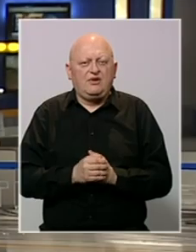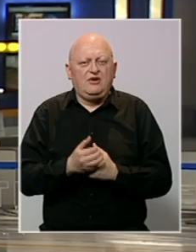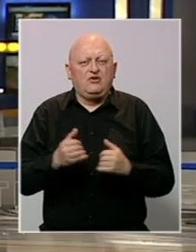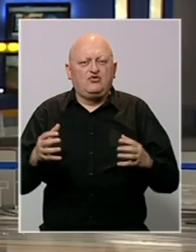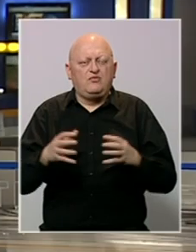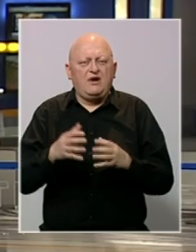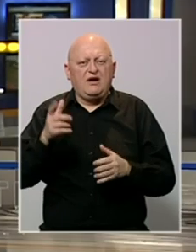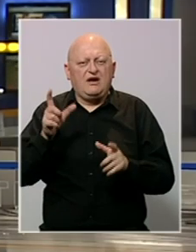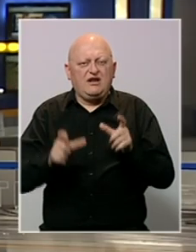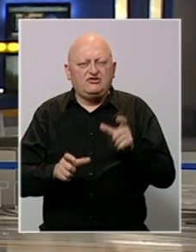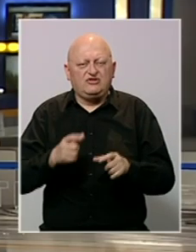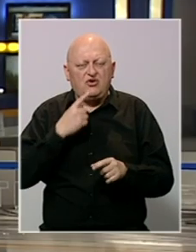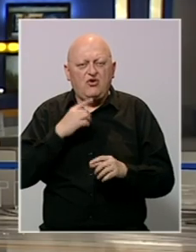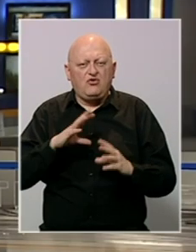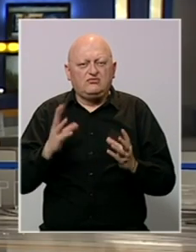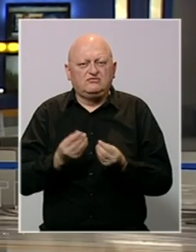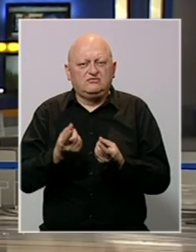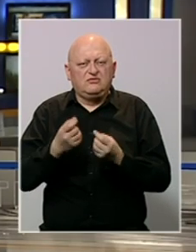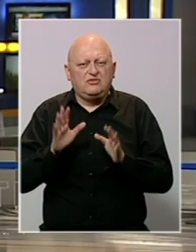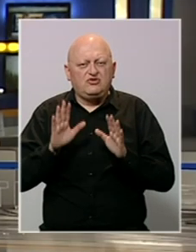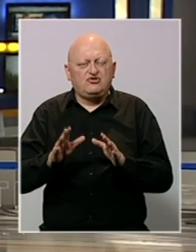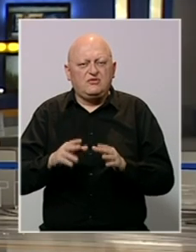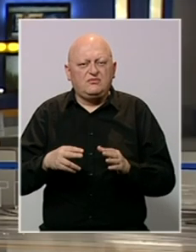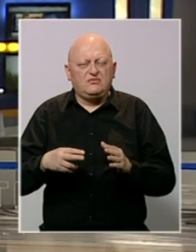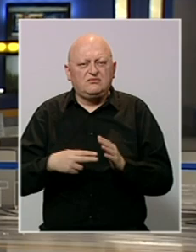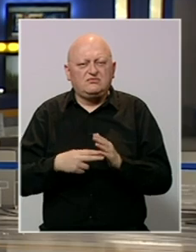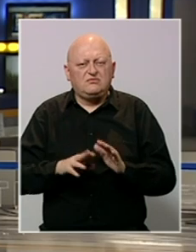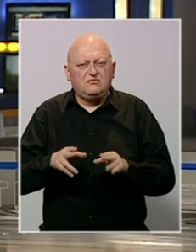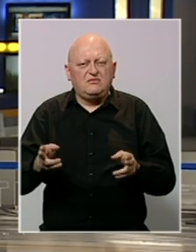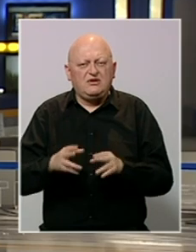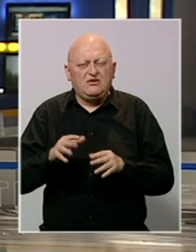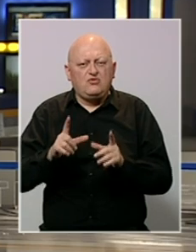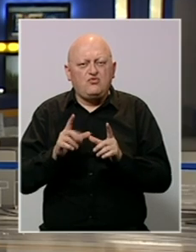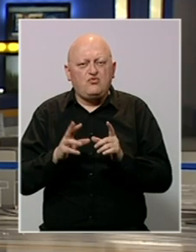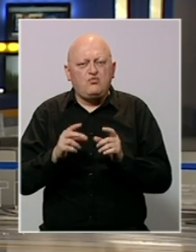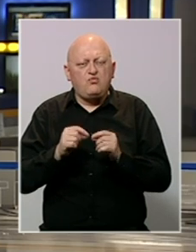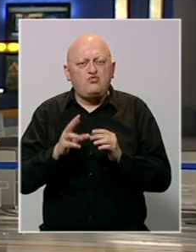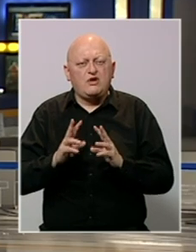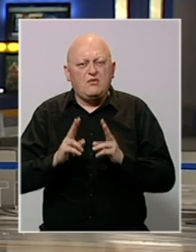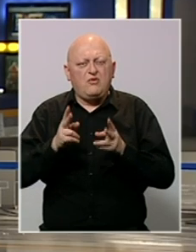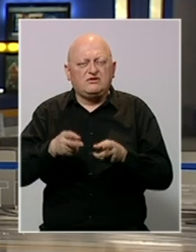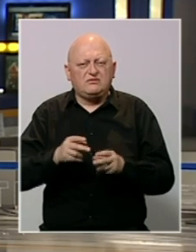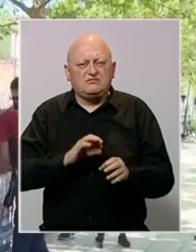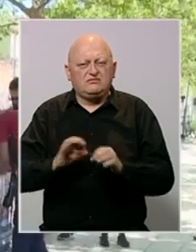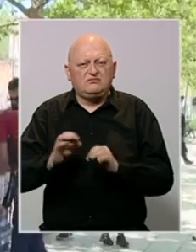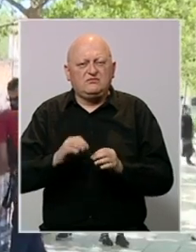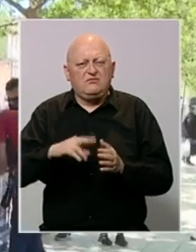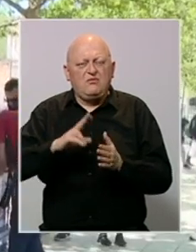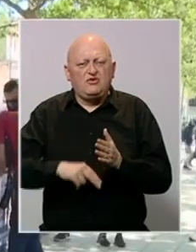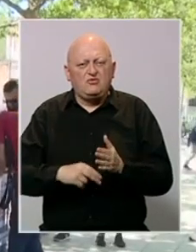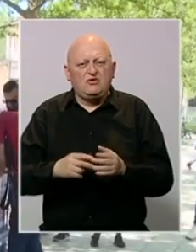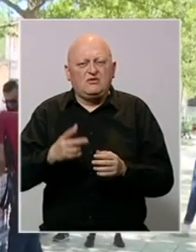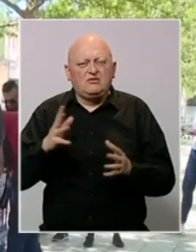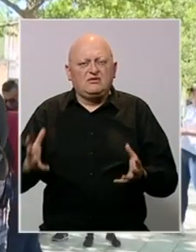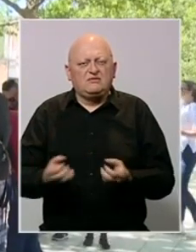Grupa građana okupljena oko inicijative Stop izgradnji mini hidroelektrana na Buni u Mostaru je organizovala potpisivanje peticije